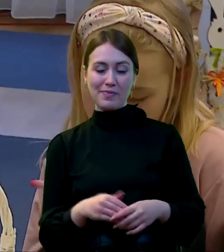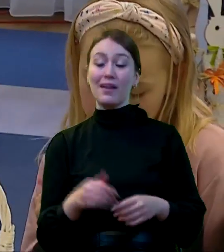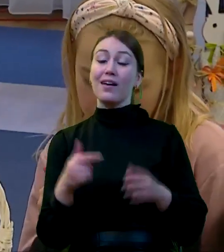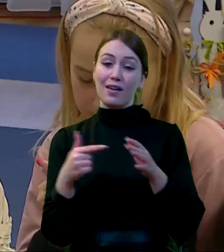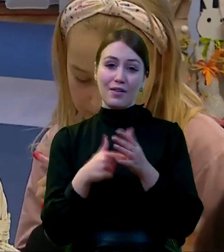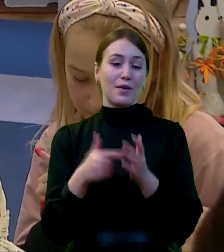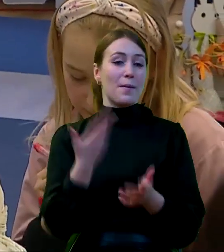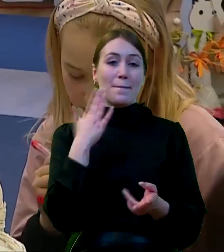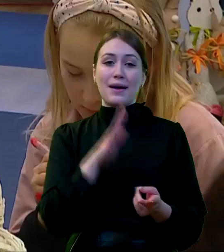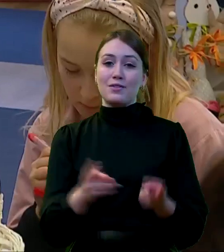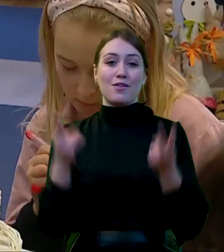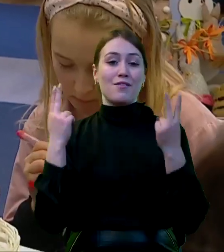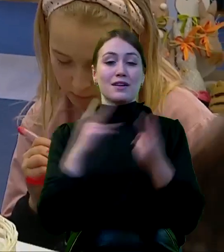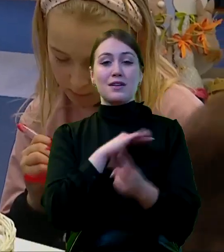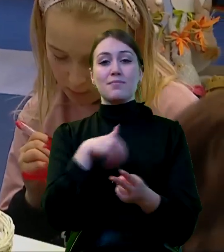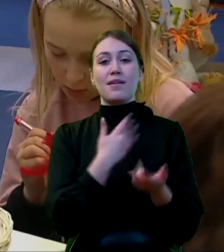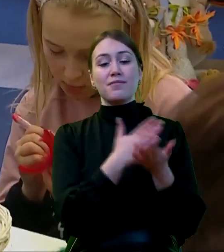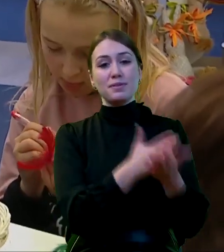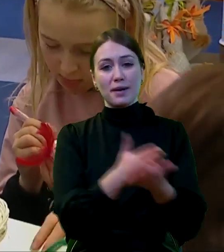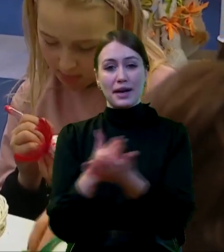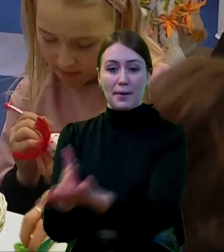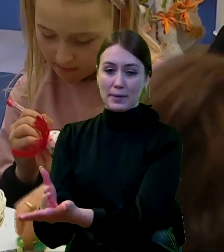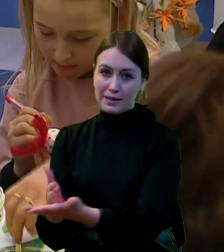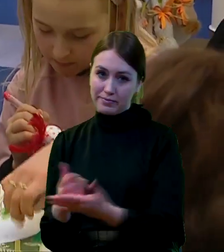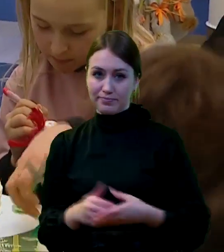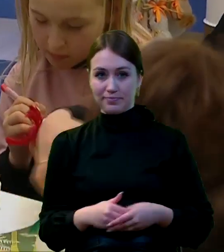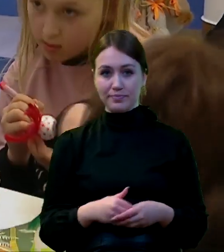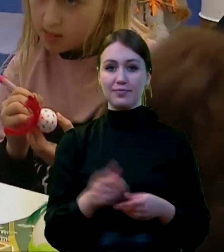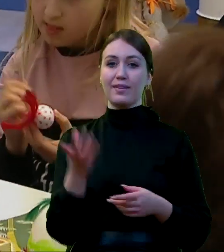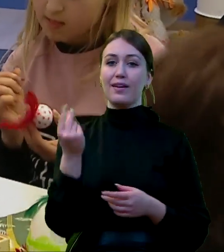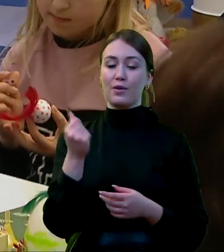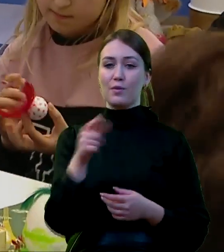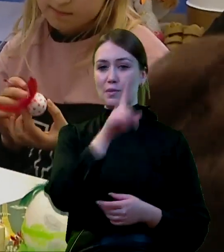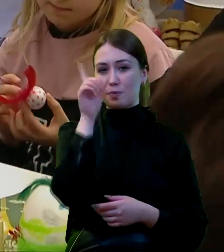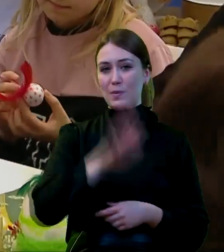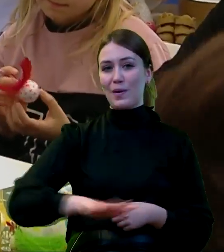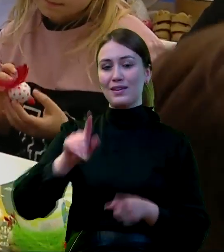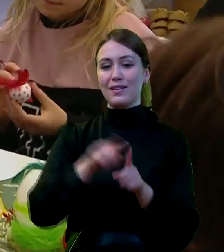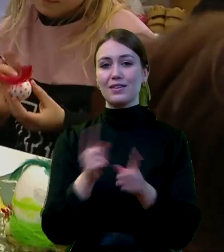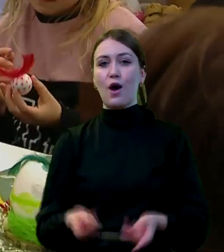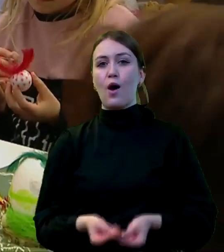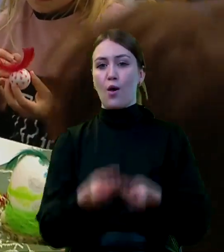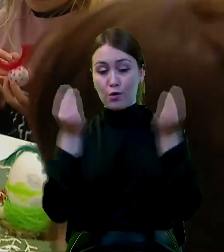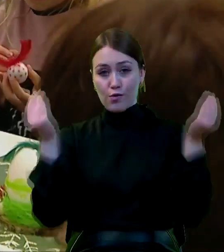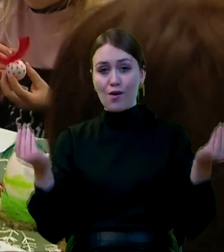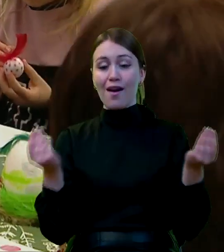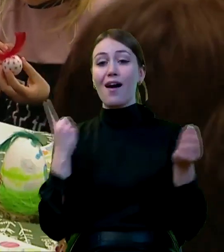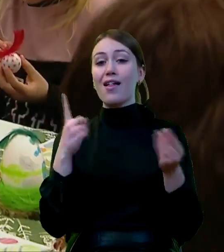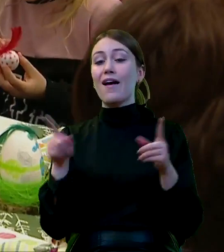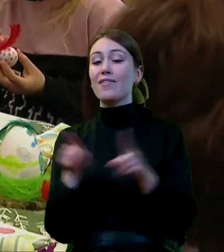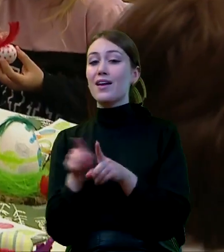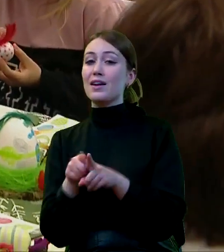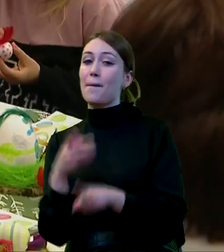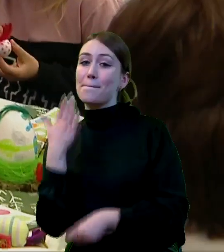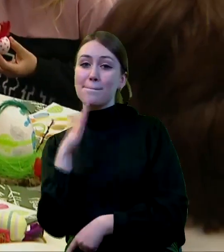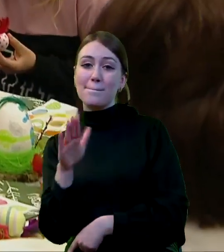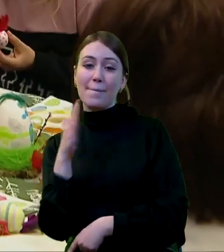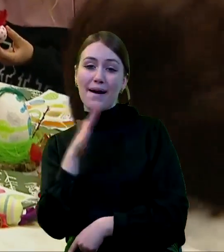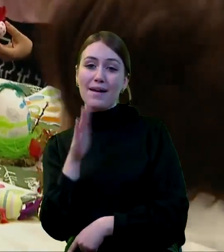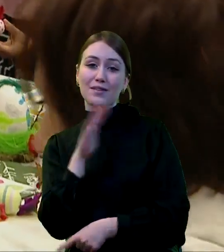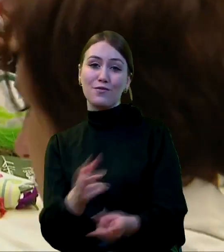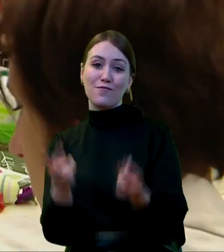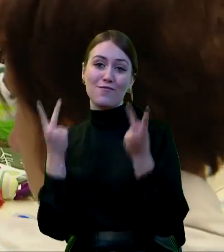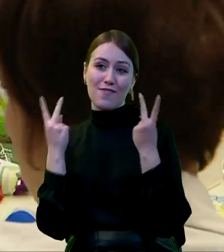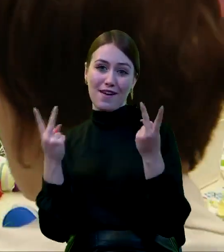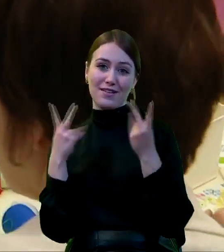nas bardzo istotne, bo wspieramy ekonomię społeczną i jej rozwój, ale także bardzo dla nas